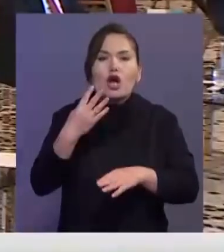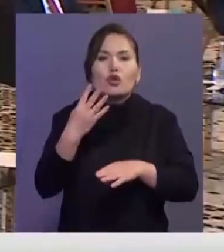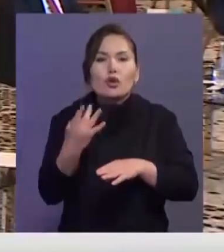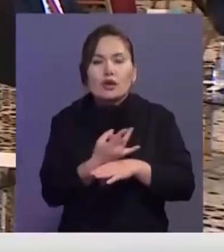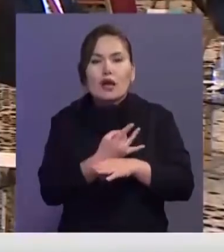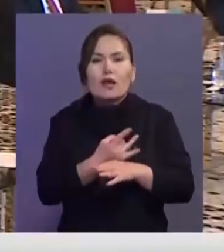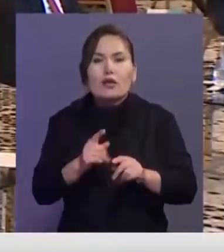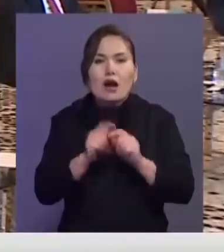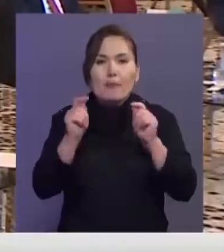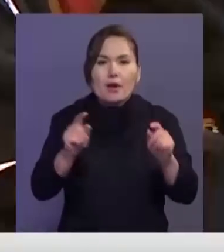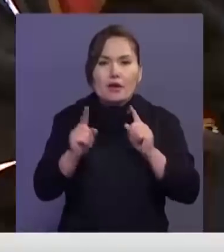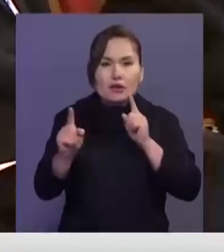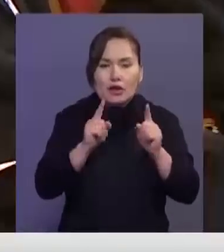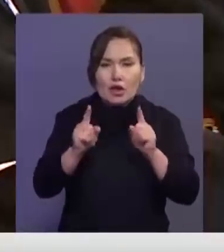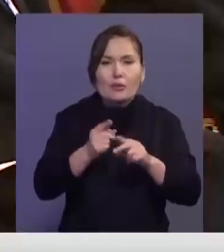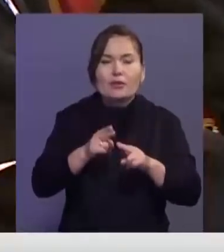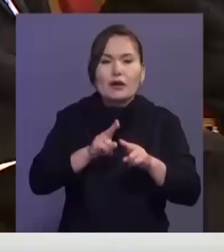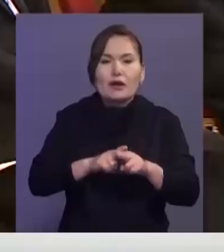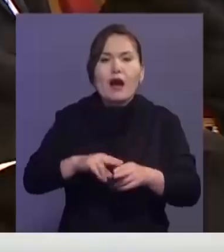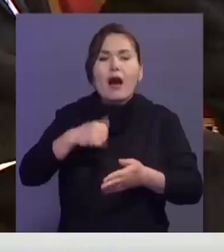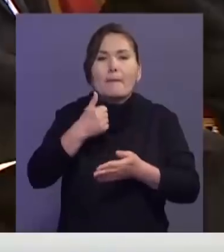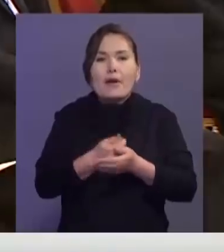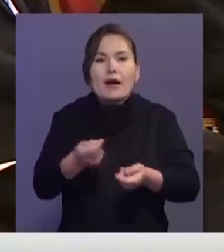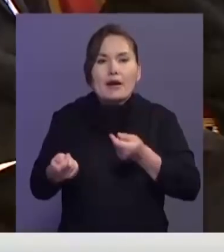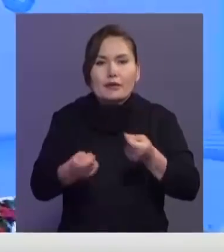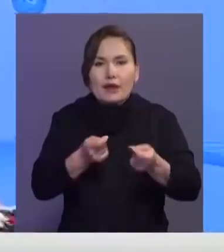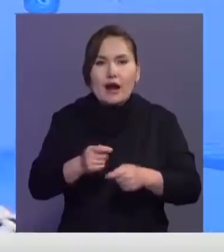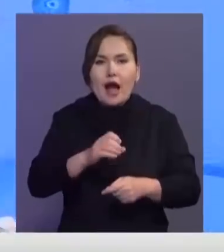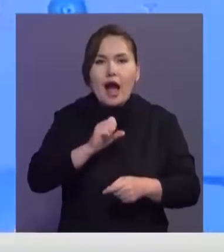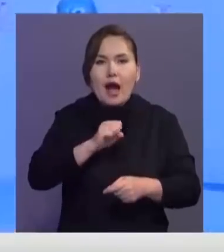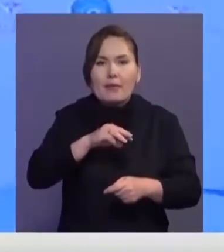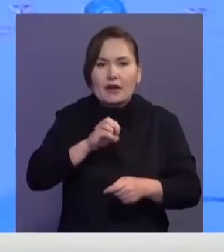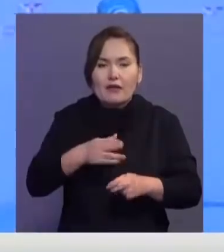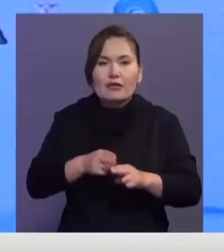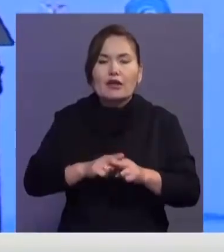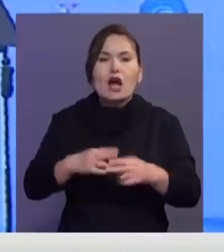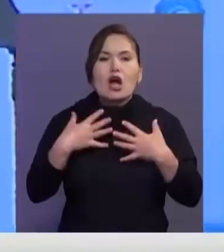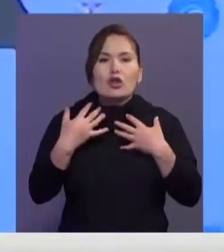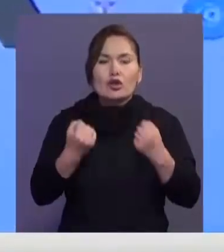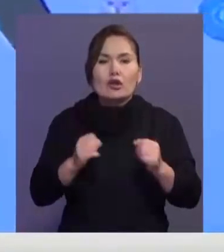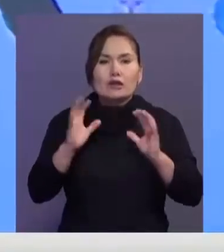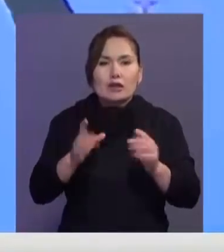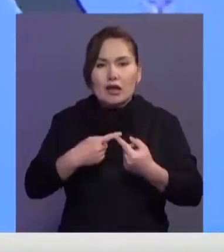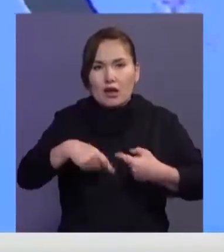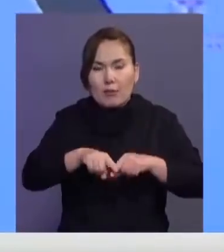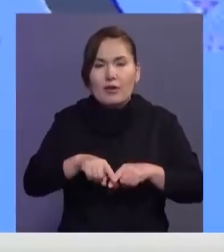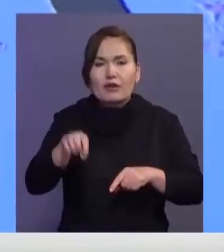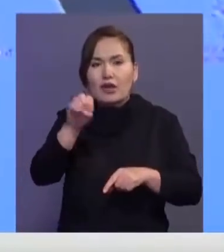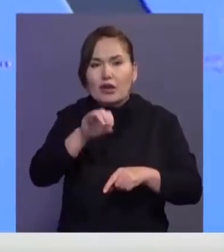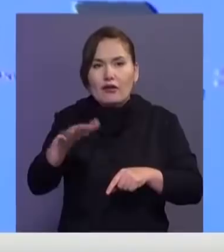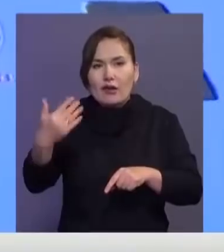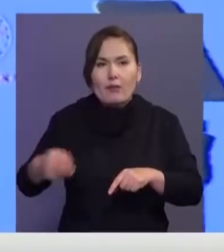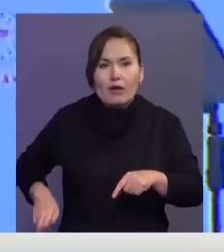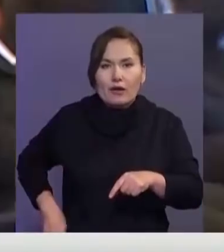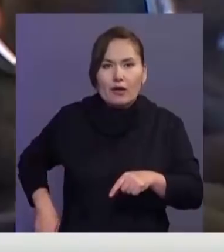түртінші ретті үмдастырылған шараға Түркі кенгесінің бас қаршысы Бағдат Аміреев, Дүниежілік Денсаулықсақтау үймі Еуропалық ғынғырлік бюросының директорі